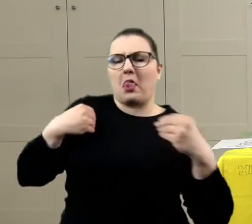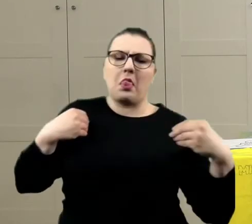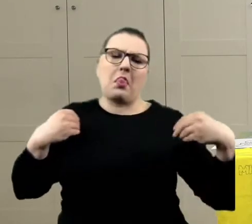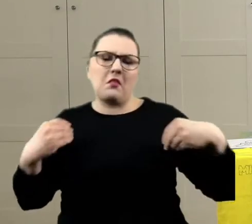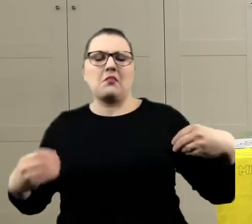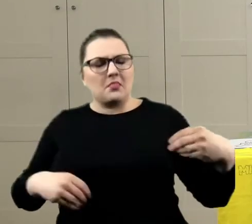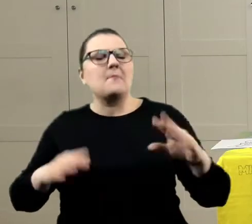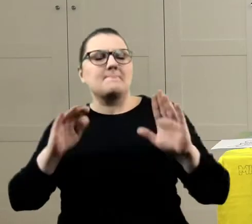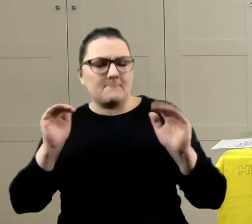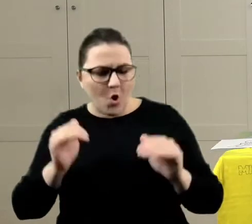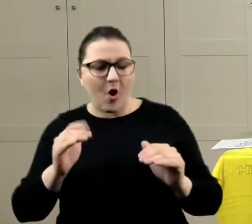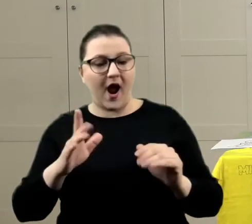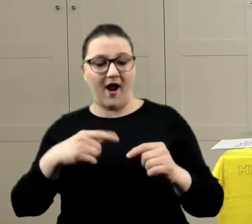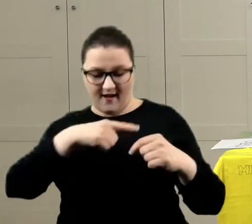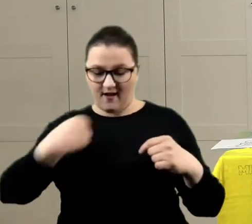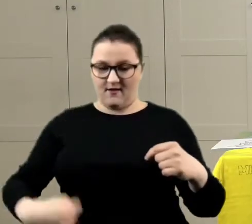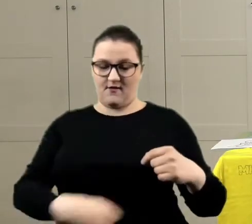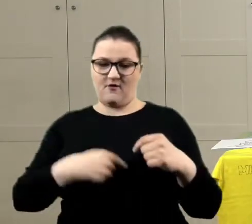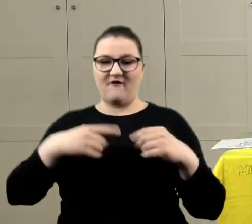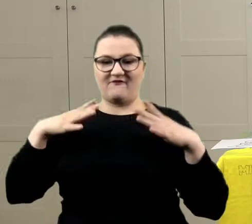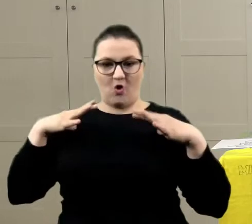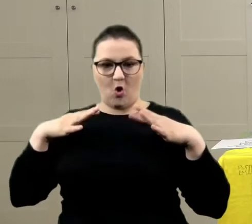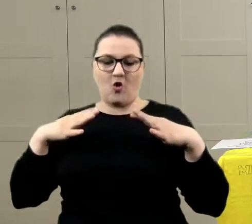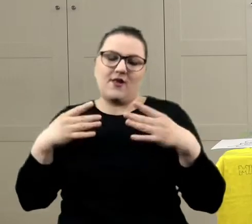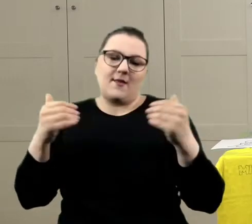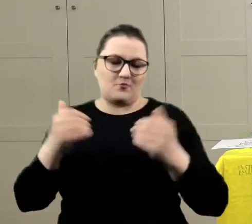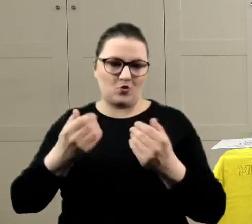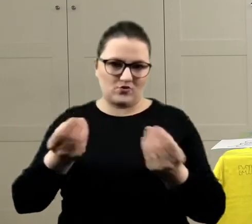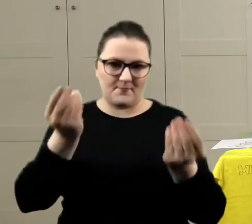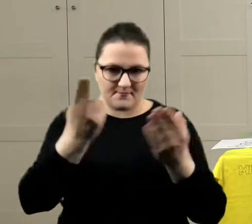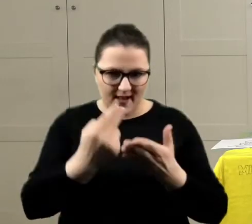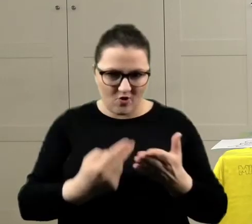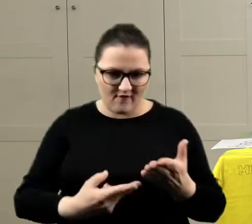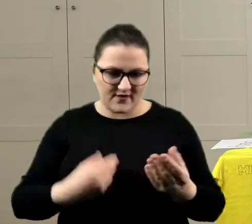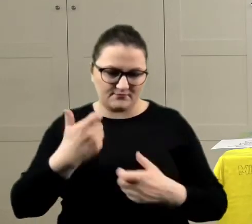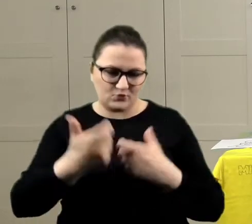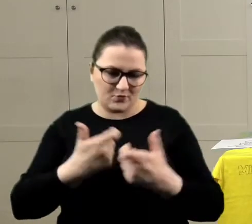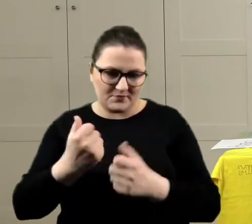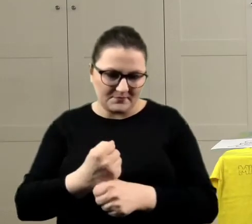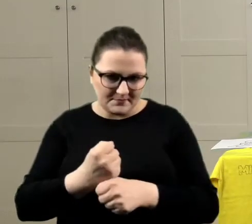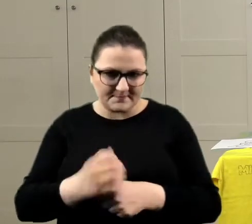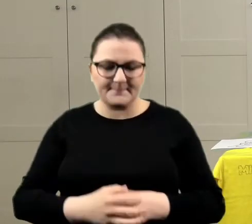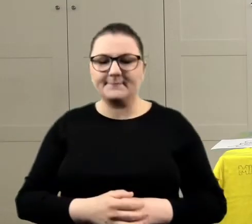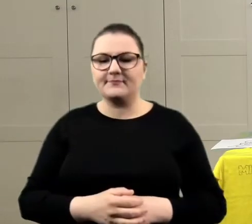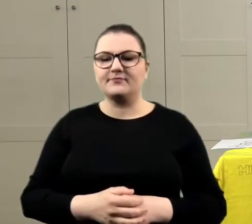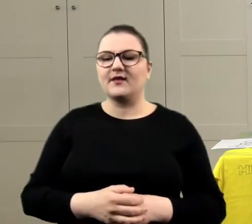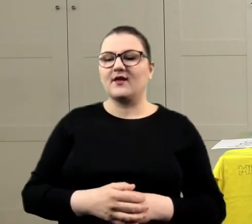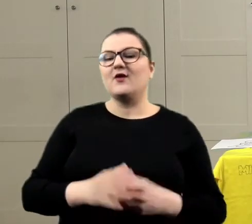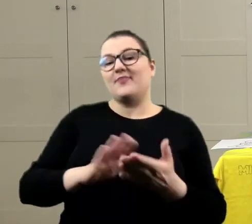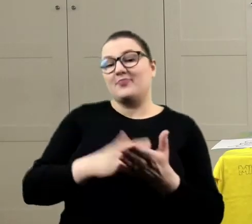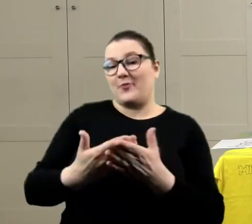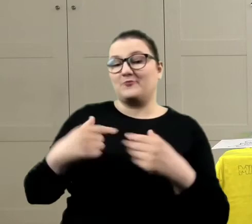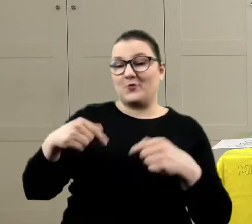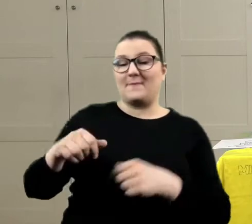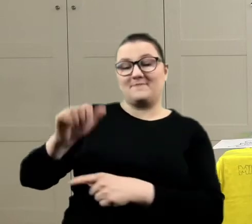ale tak, żebyśmy jednak mieli przestrzeń do wykonania naszej pracy. Słuchajcie, tutaj mamy koszulkę taką dla dziewczynki,